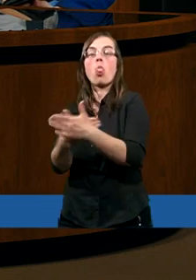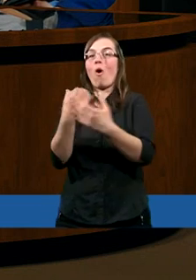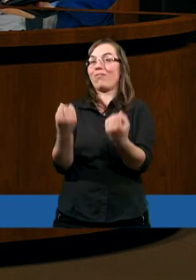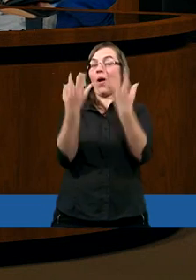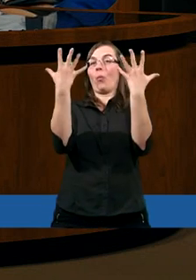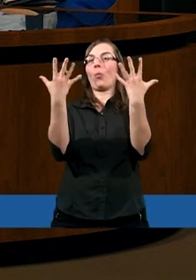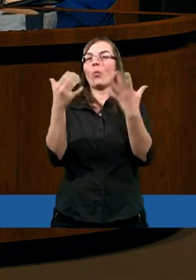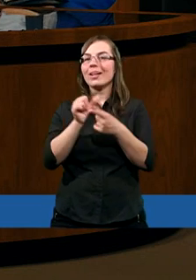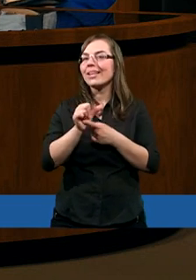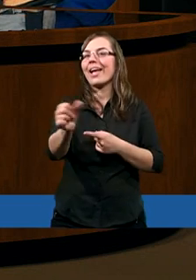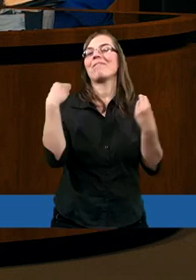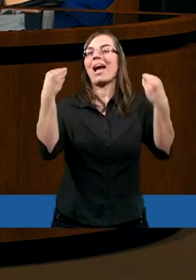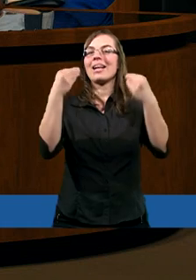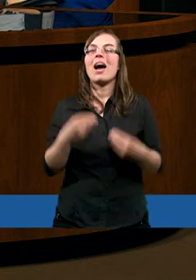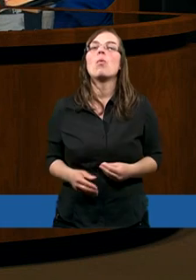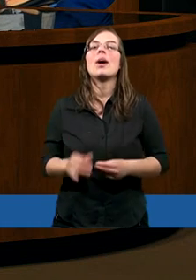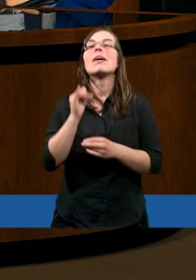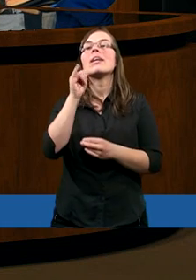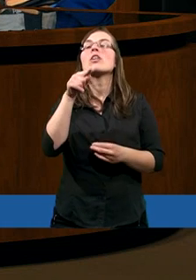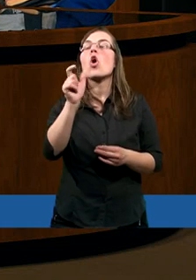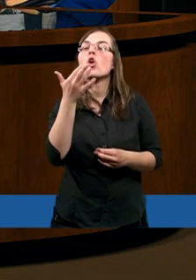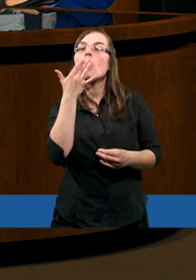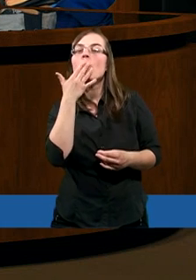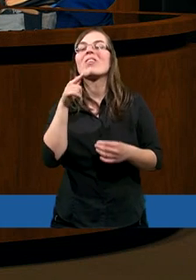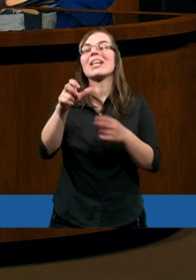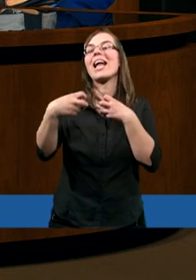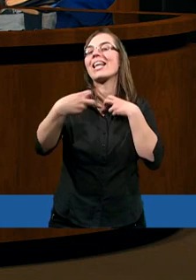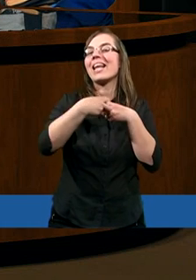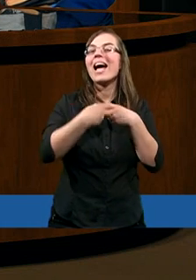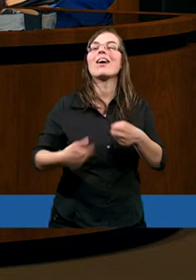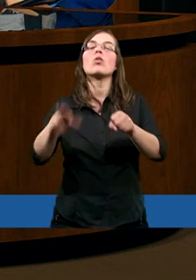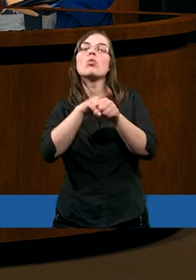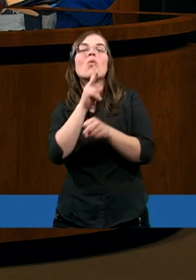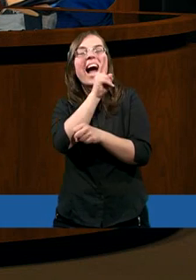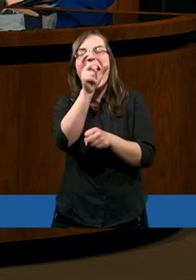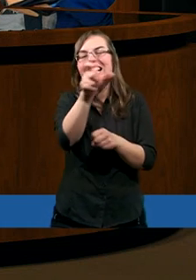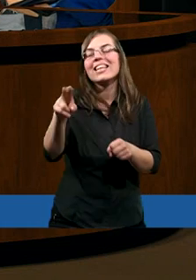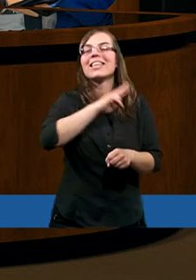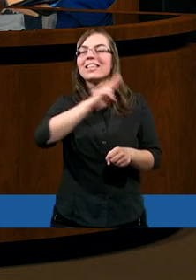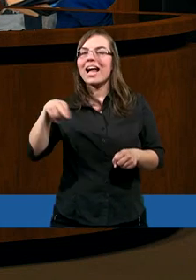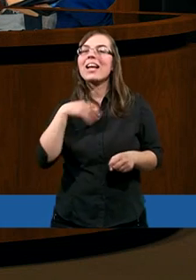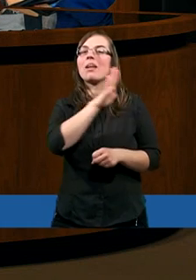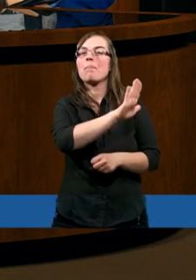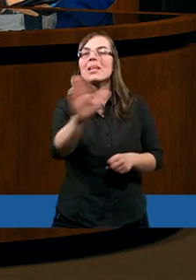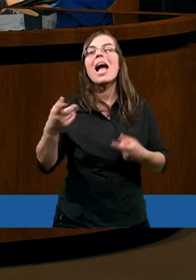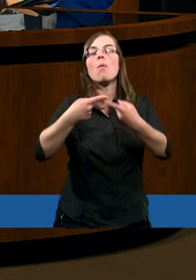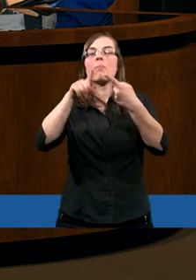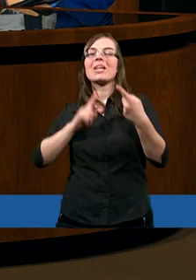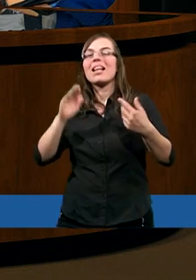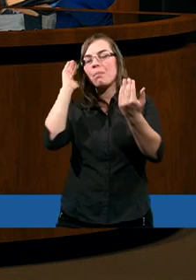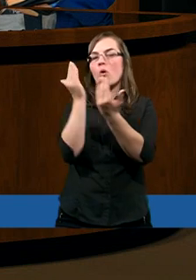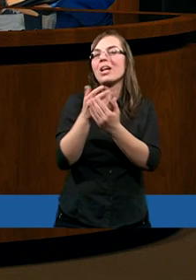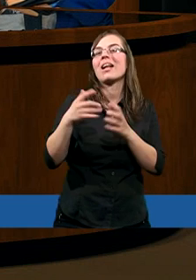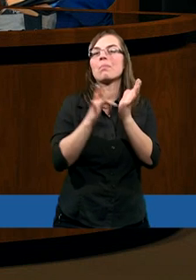I to uzupełnia ten tekst, który tutaj Piotr mówi. On też wymienia cechy, które nie każdy z nas miał przed poznaniem